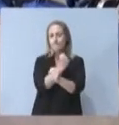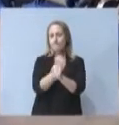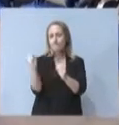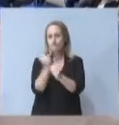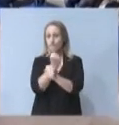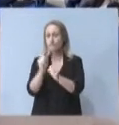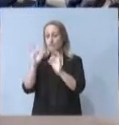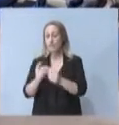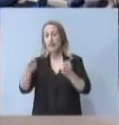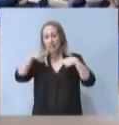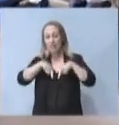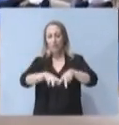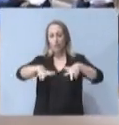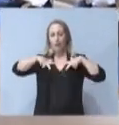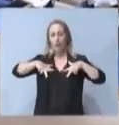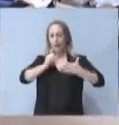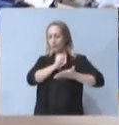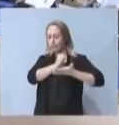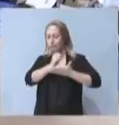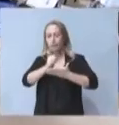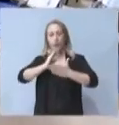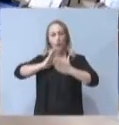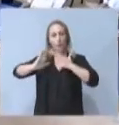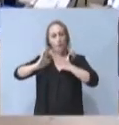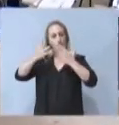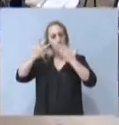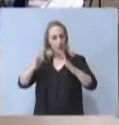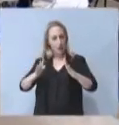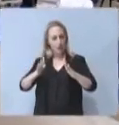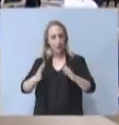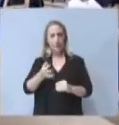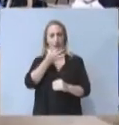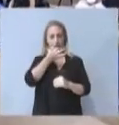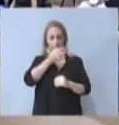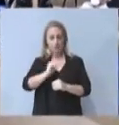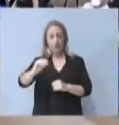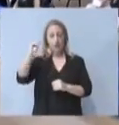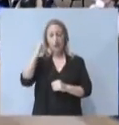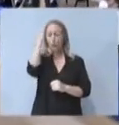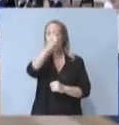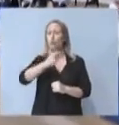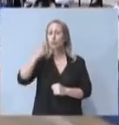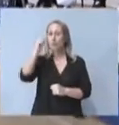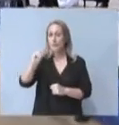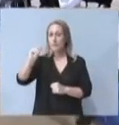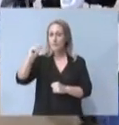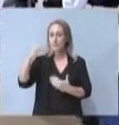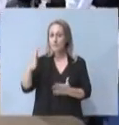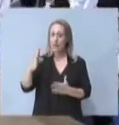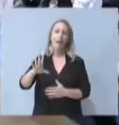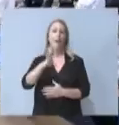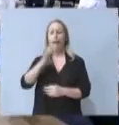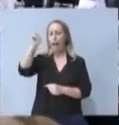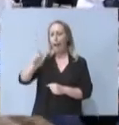με την κρατική στήριξη και φροντίδα. Είπαμε, δεσμεύτηκα προσωπικά ότι κανένας δεν θα